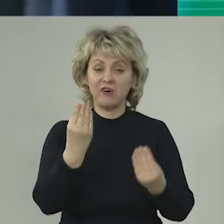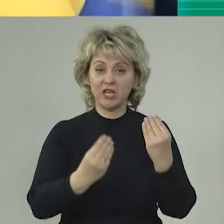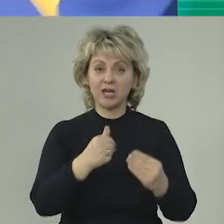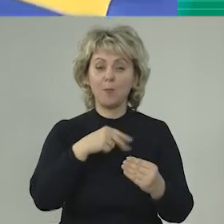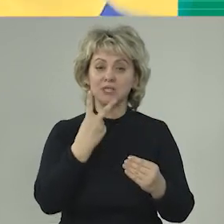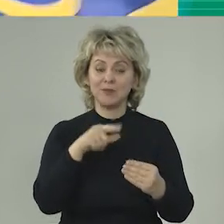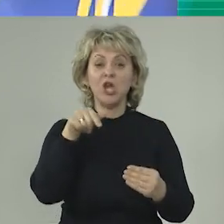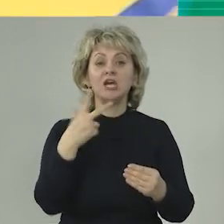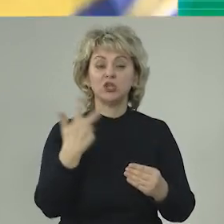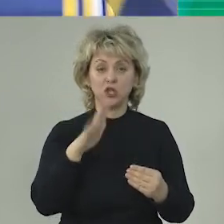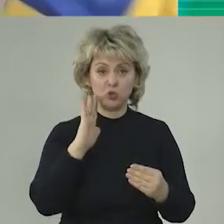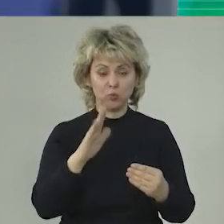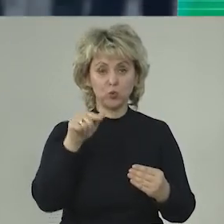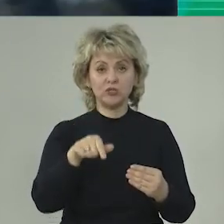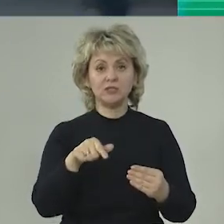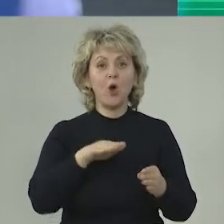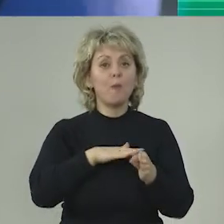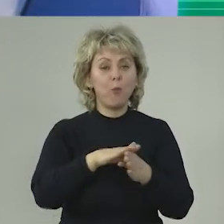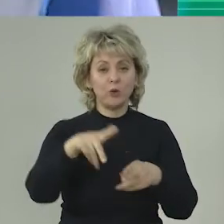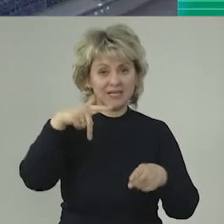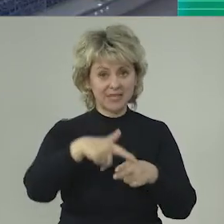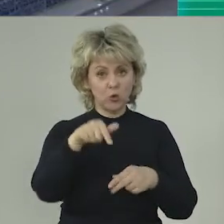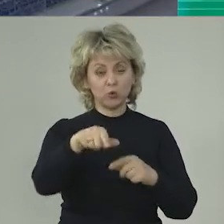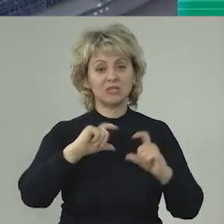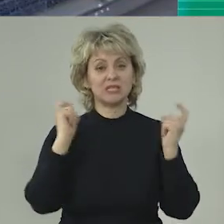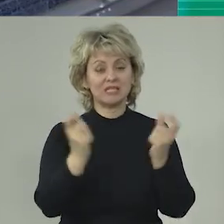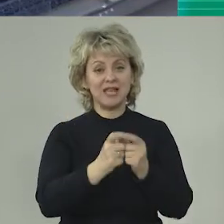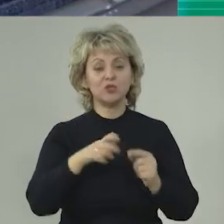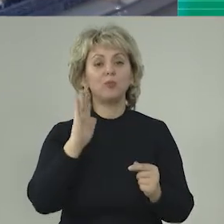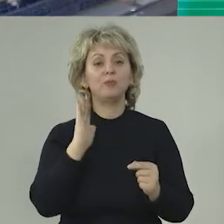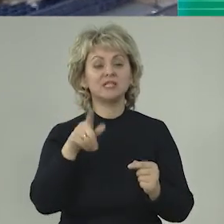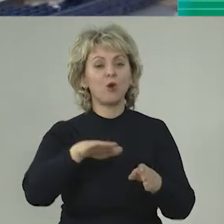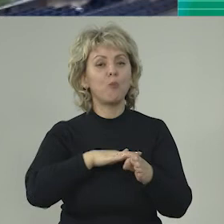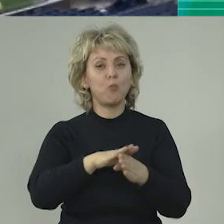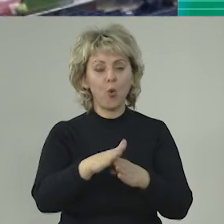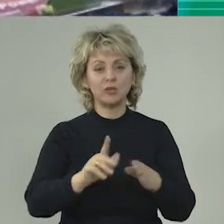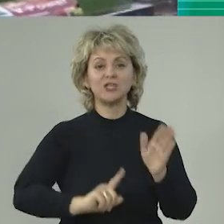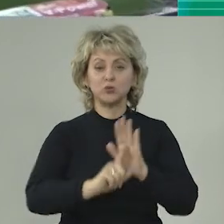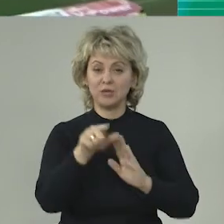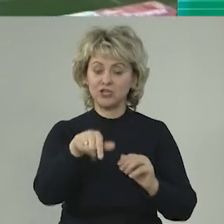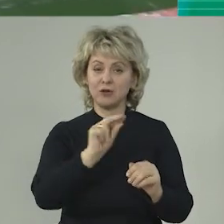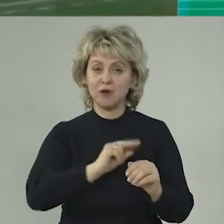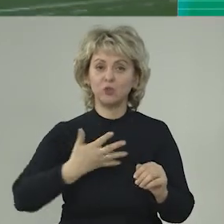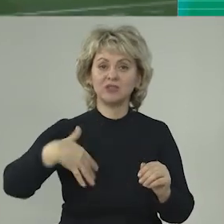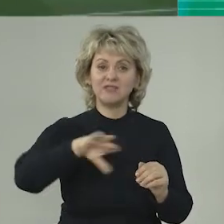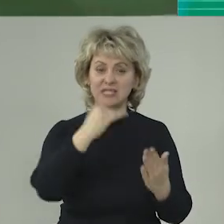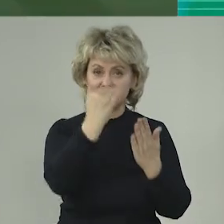два матча и третий матч, который будет при полной загрузке стадиона. Предстоит полностью включить все